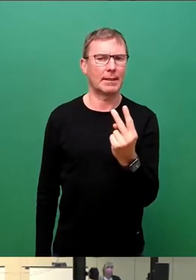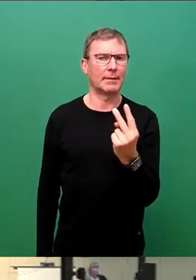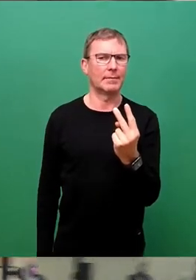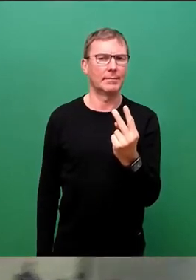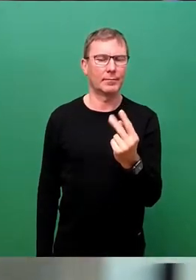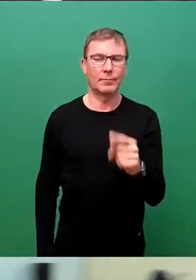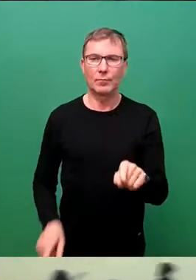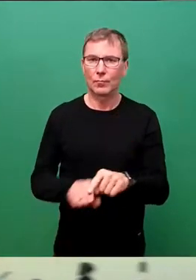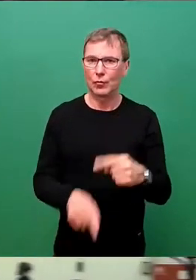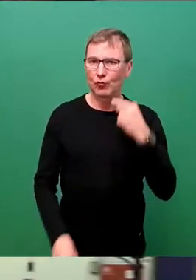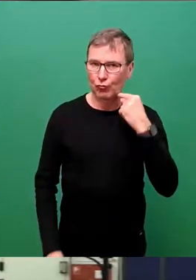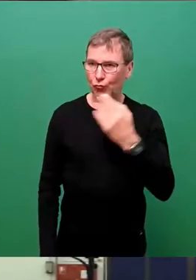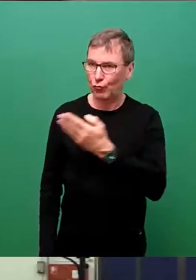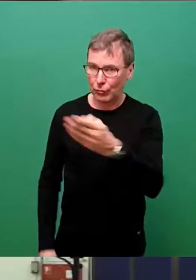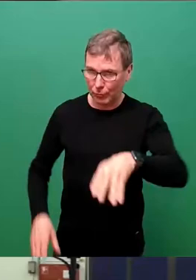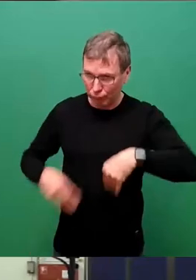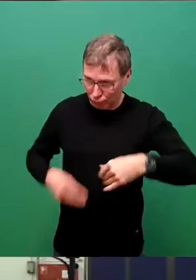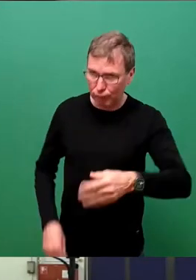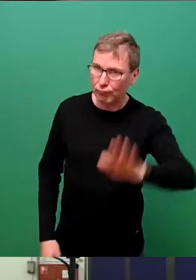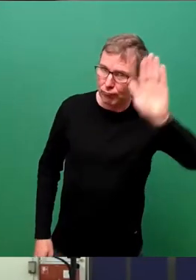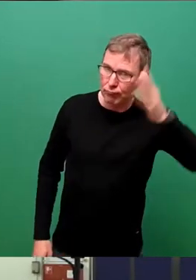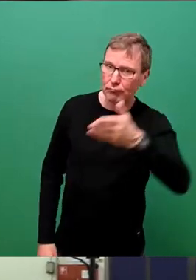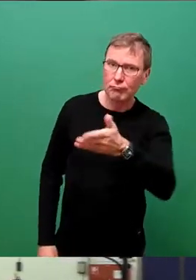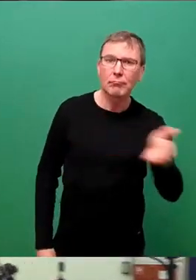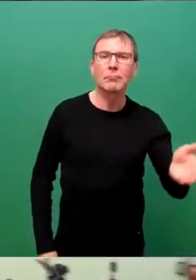zustimmen möchte, den bitte ich um das Stimmzeichen.